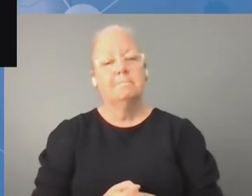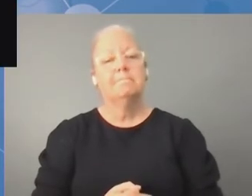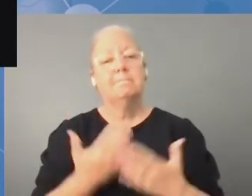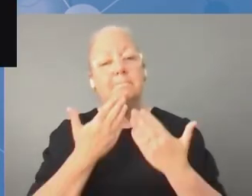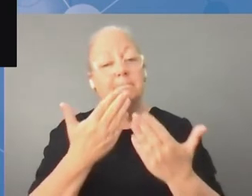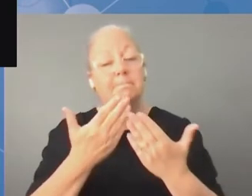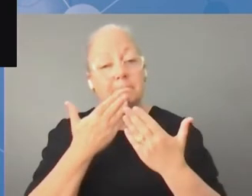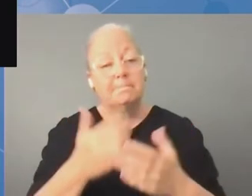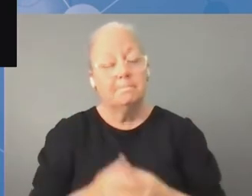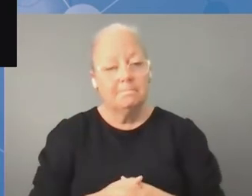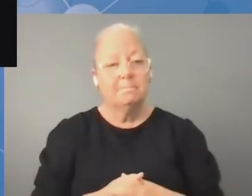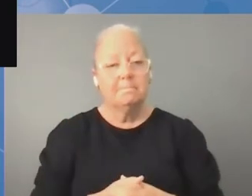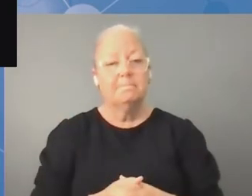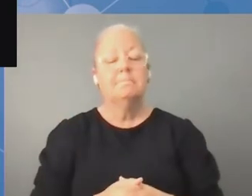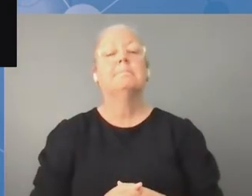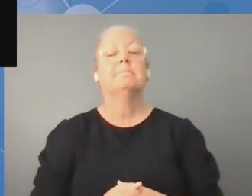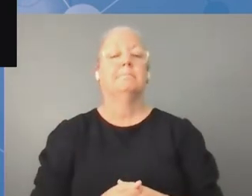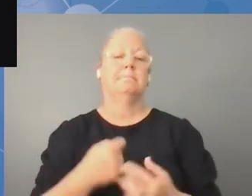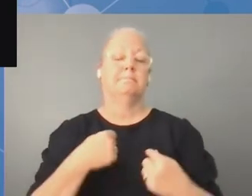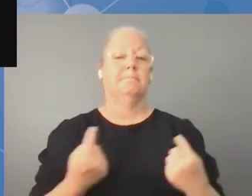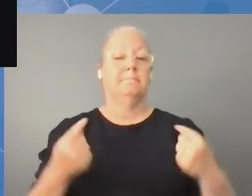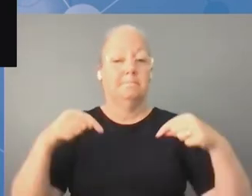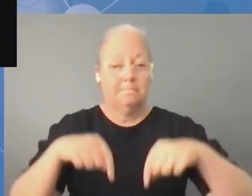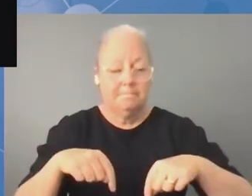Bardzo dziękuję.